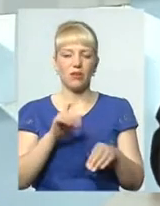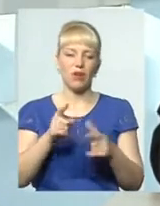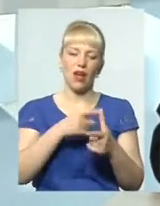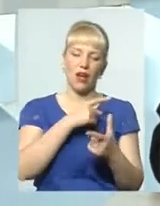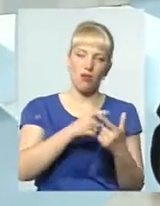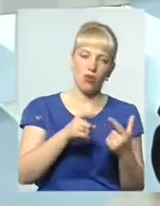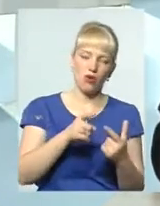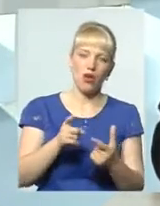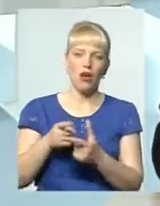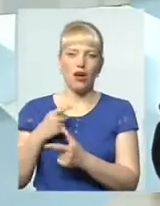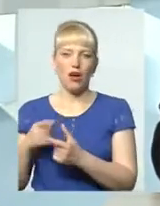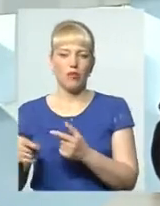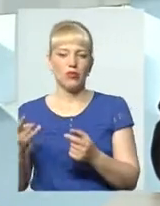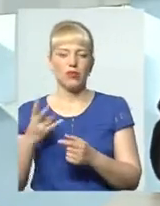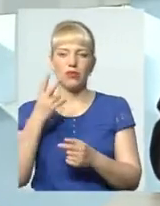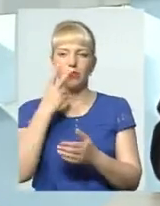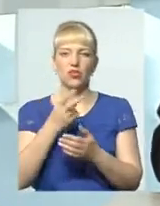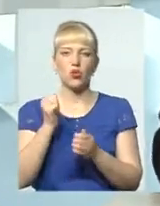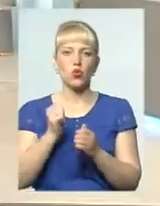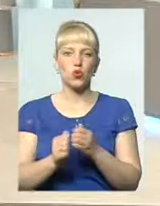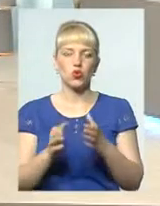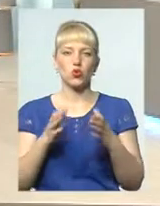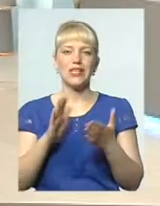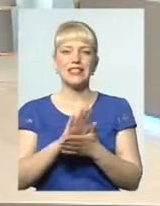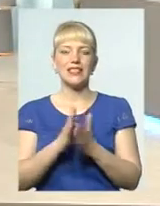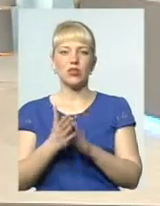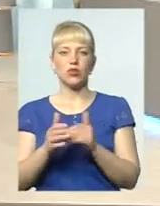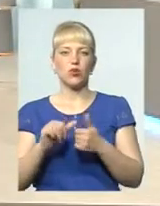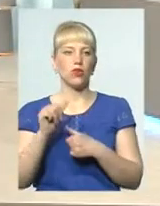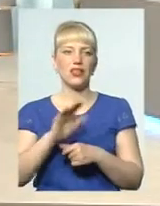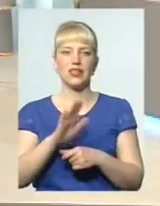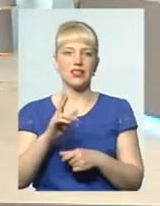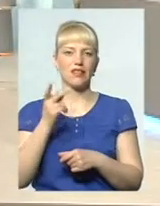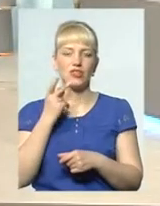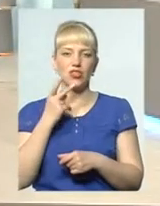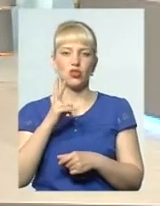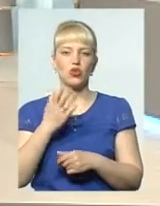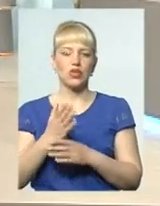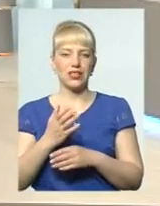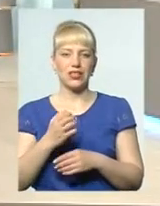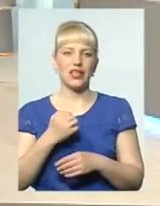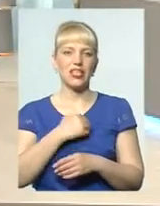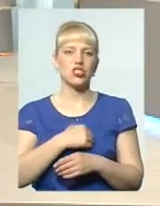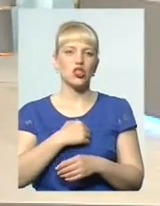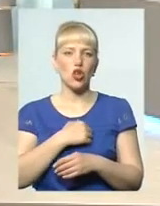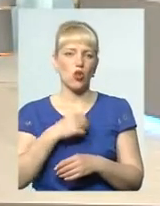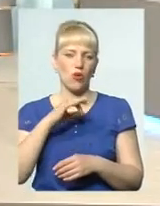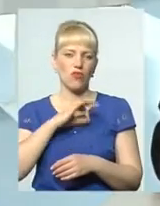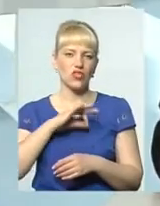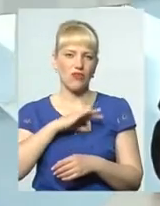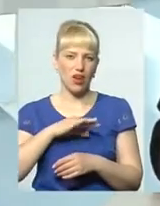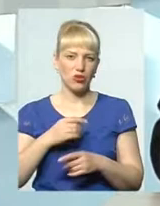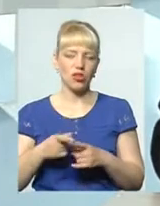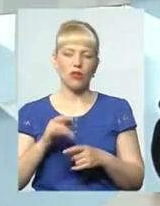дивитися кожну ситуацію окремо. Не завжди всі батьки, які зловживають, є погані. І не завжди ті батьки, які не